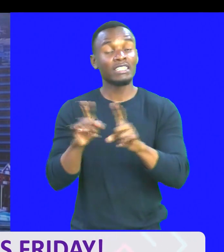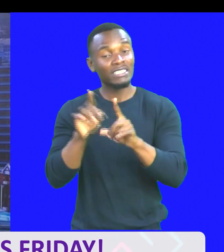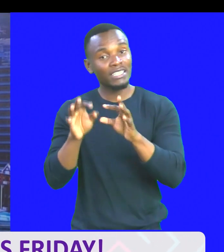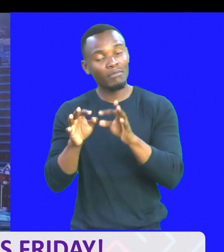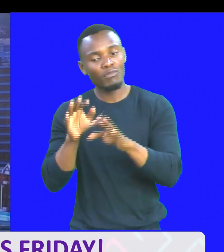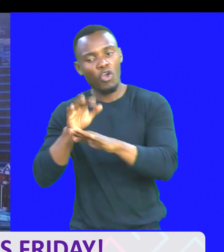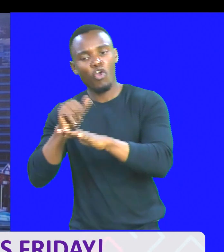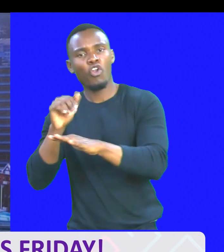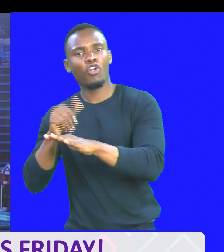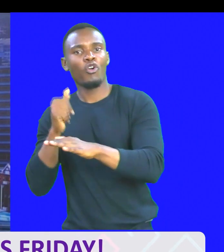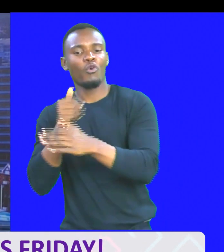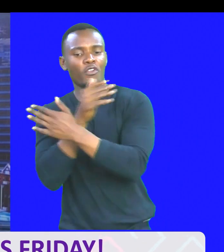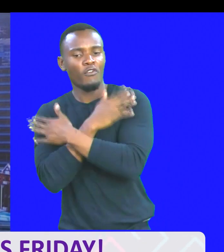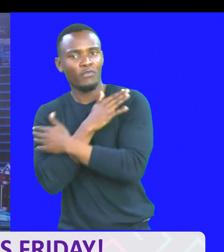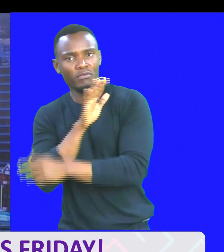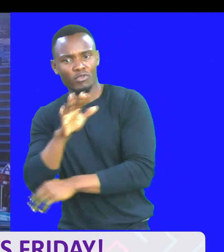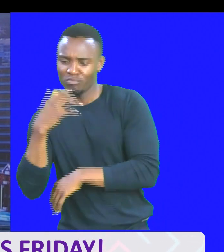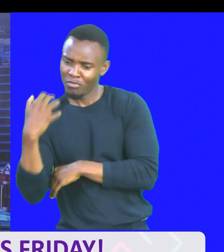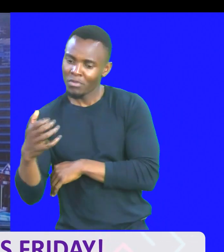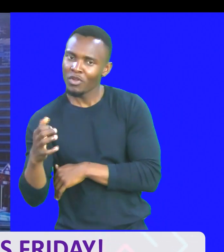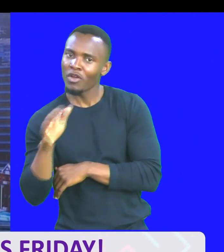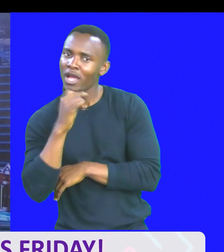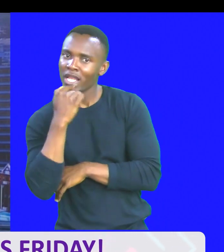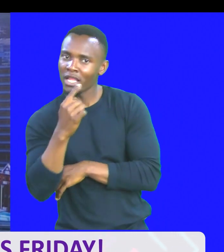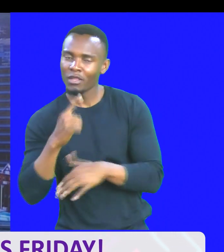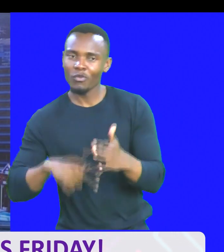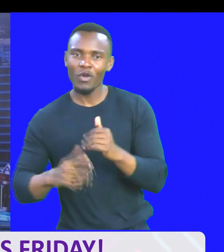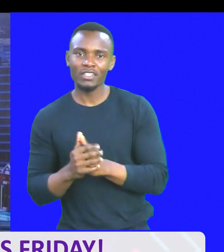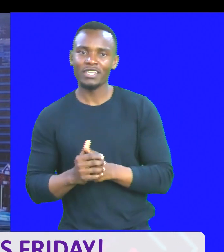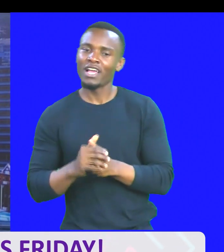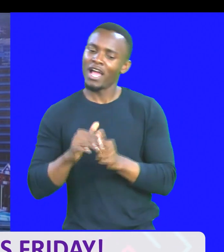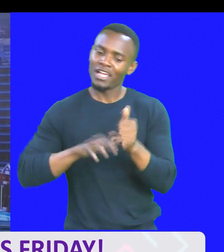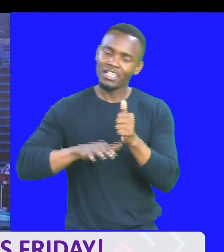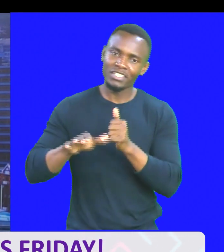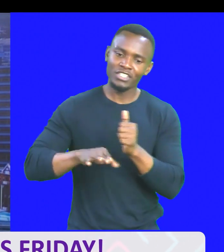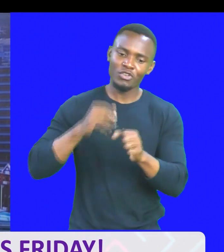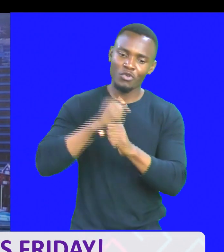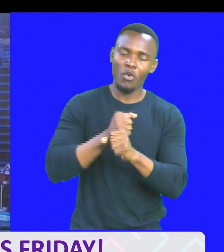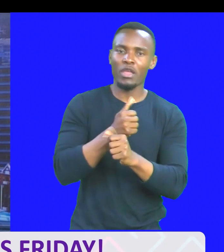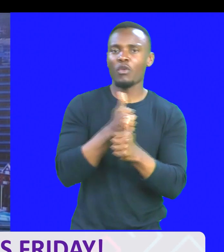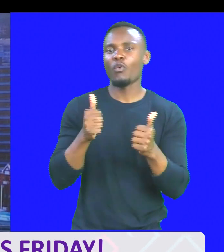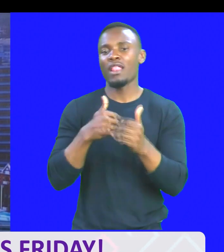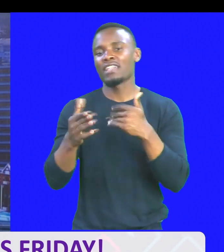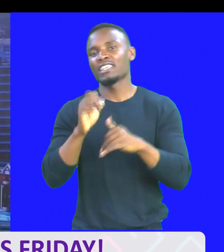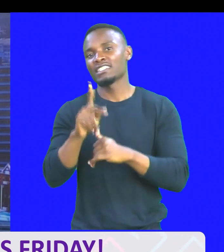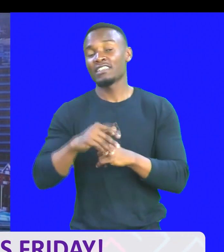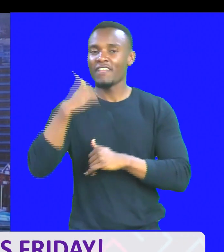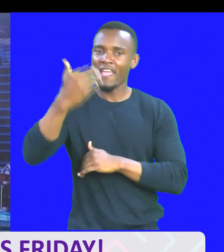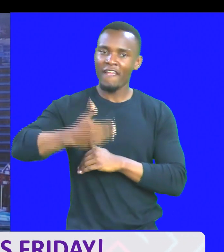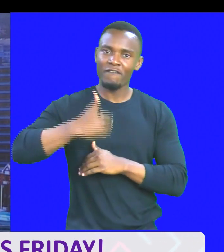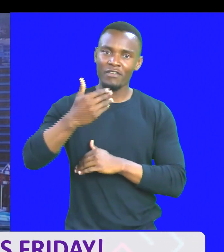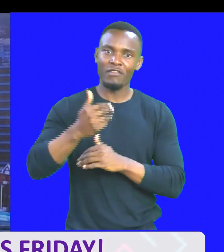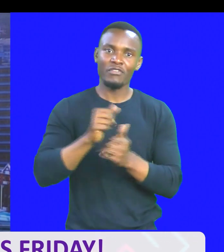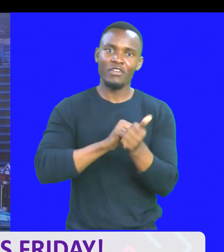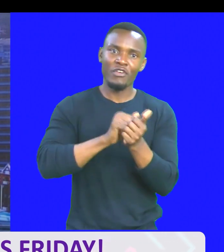Yani, nituya kuambie, gonga yu mlango, maze. Uambie, small letter, contact us. Anafanyile kinda niya Sines TV. Nakumeni kila siku ya Friday.